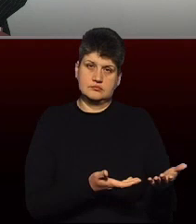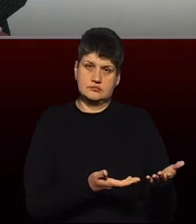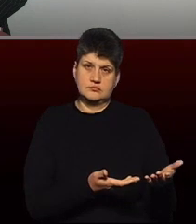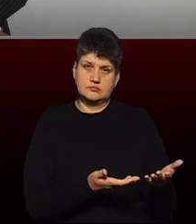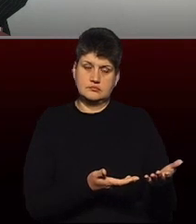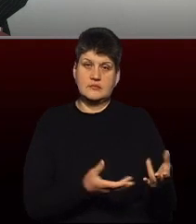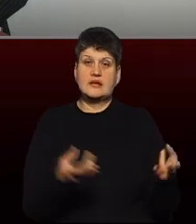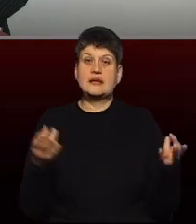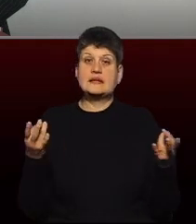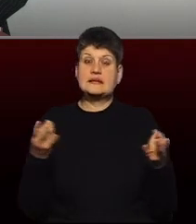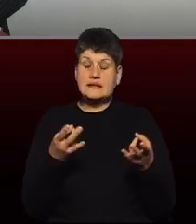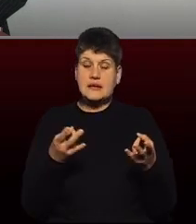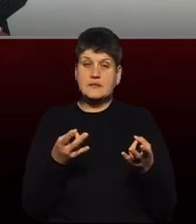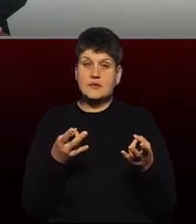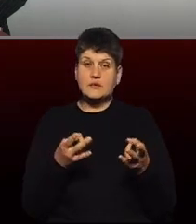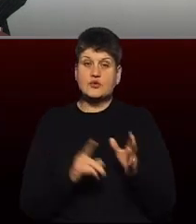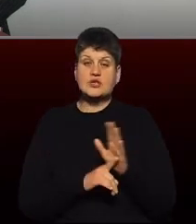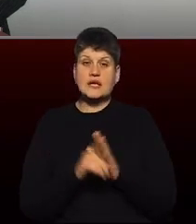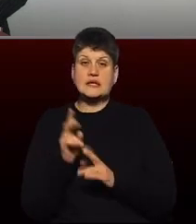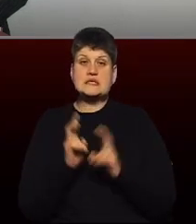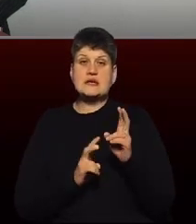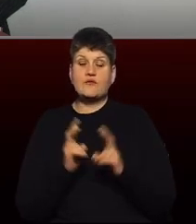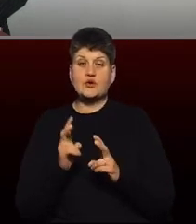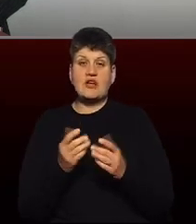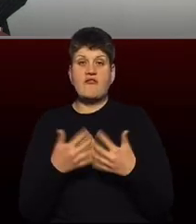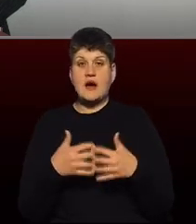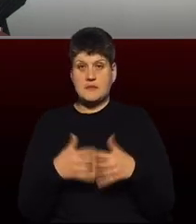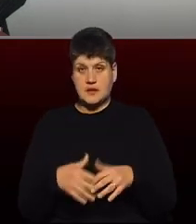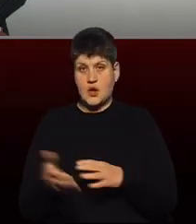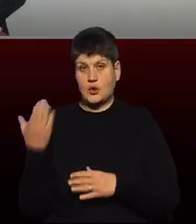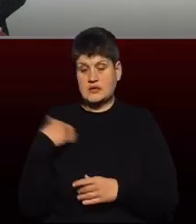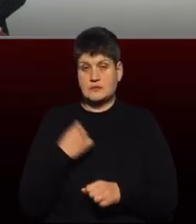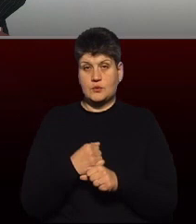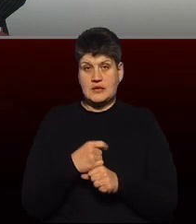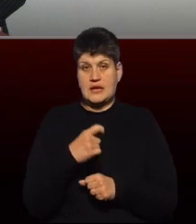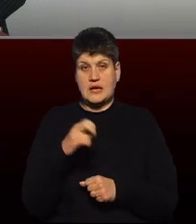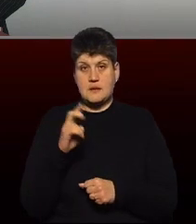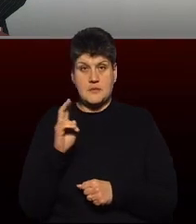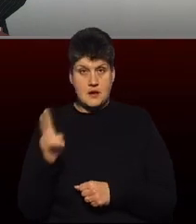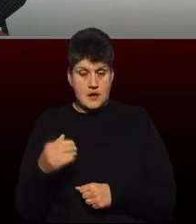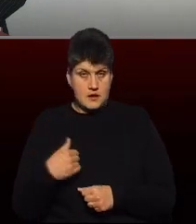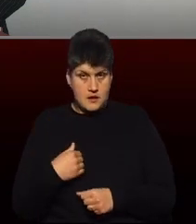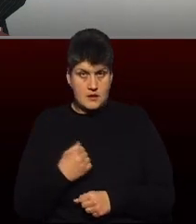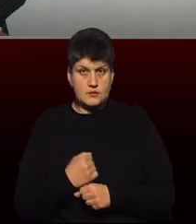Треба запустити заводи і фабрики. Колись ми робили хібика, я робив хібика.